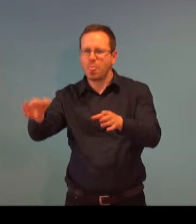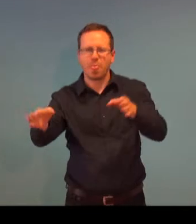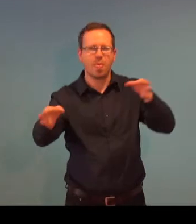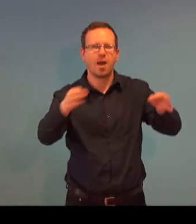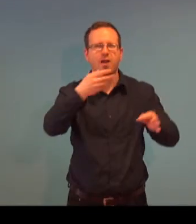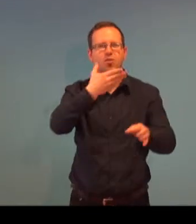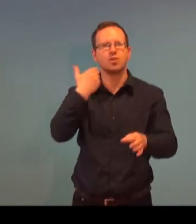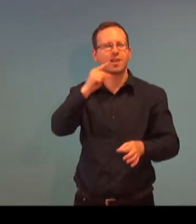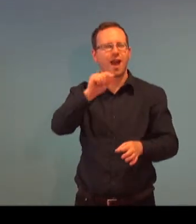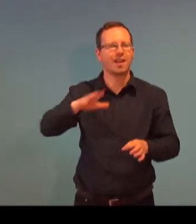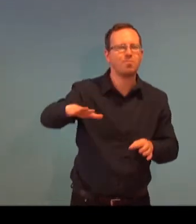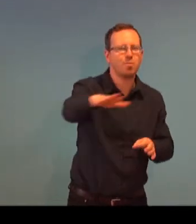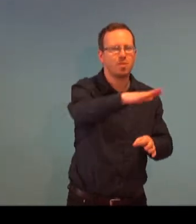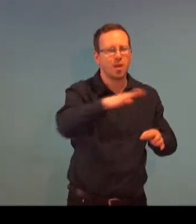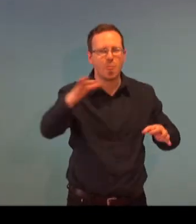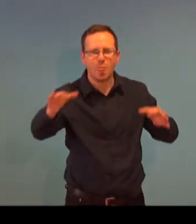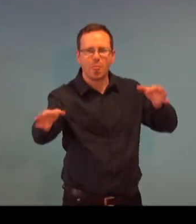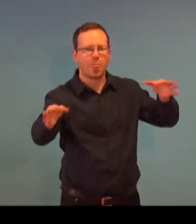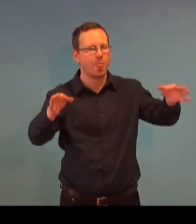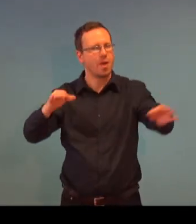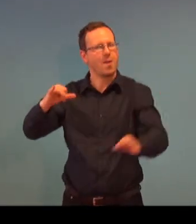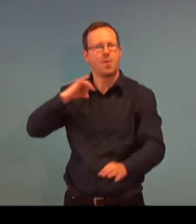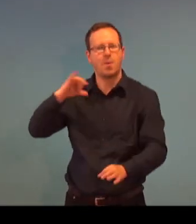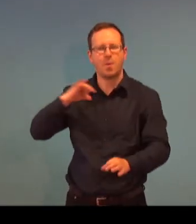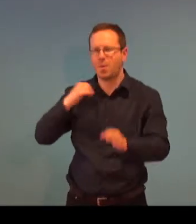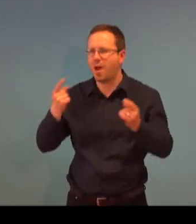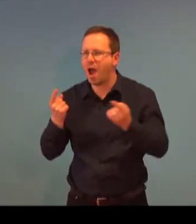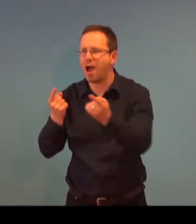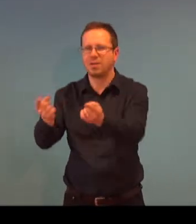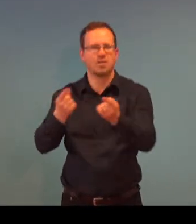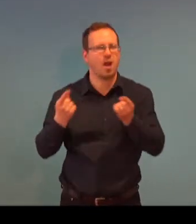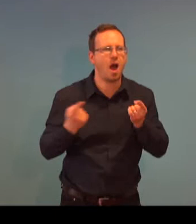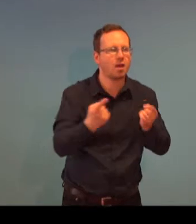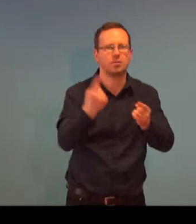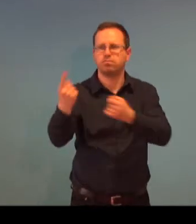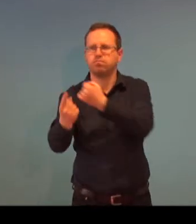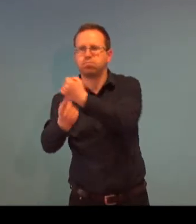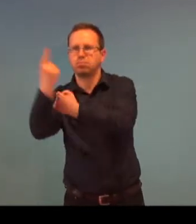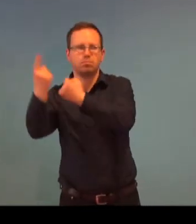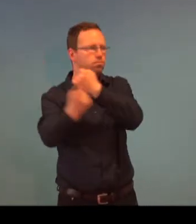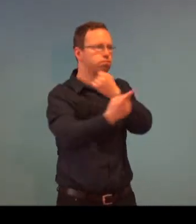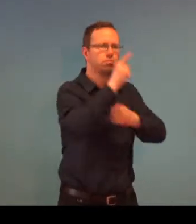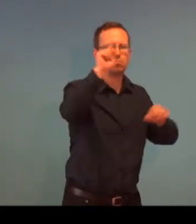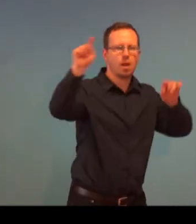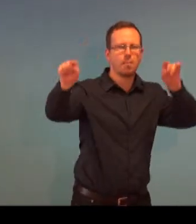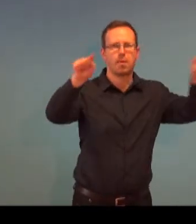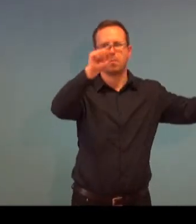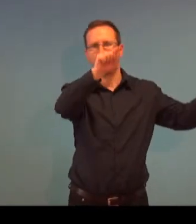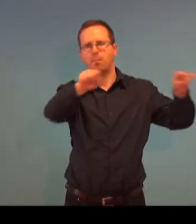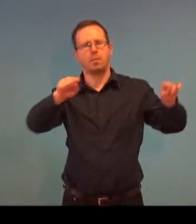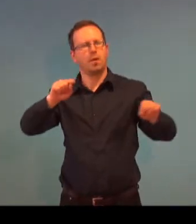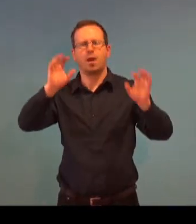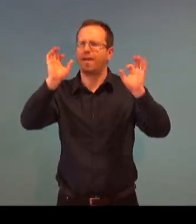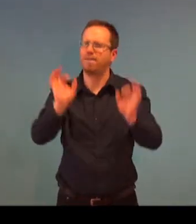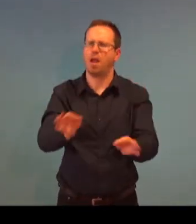ale z toho titulu, že i v jiných menších koutech naší republiky mohou probíhat velmi zajímavé